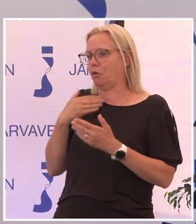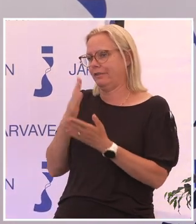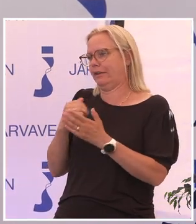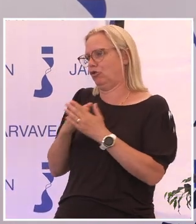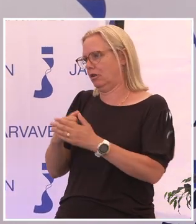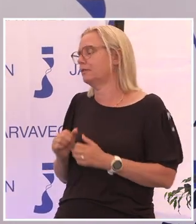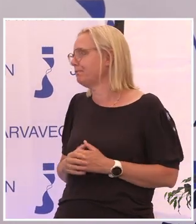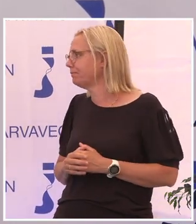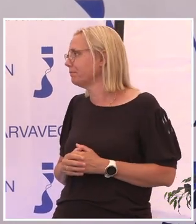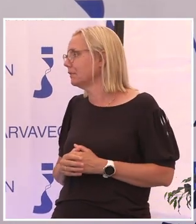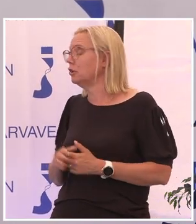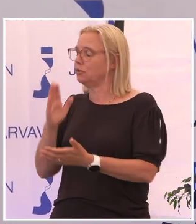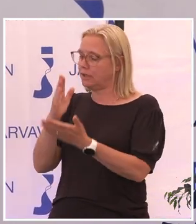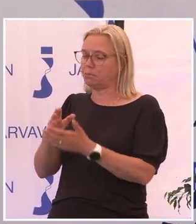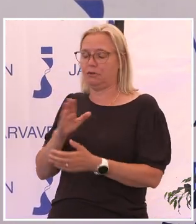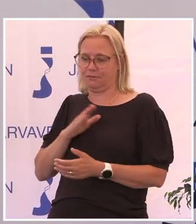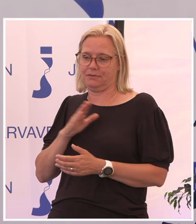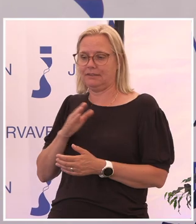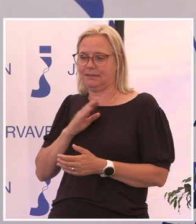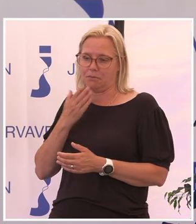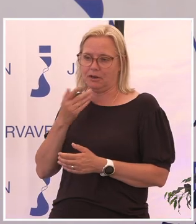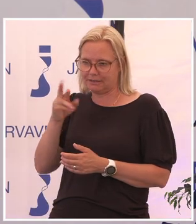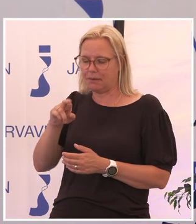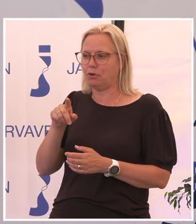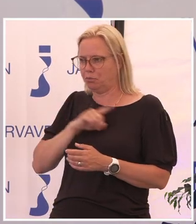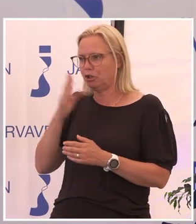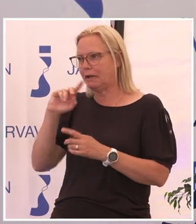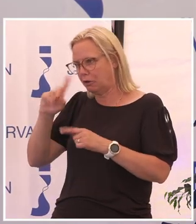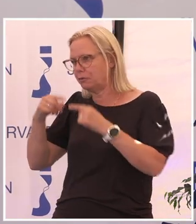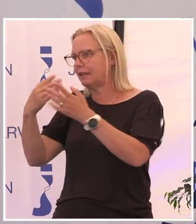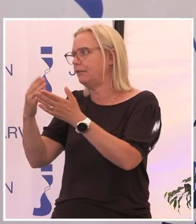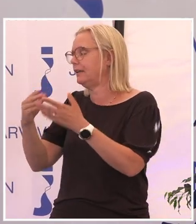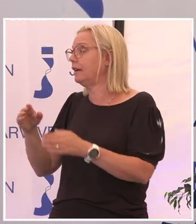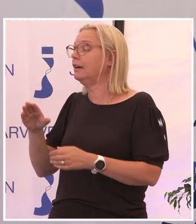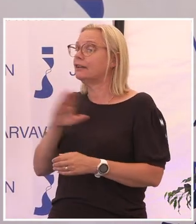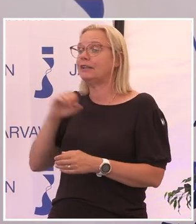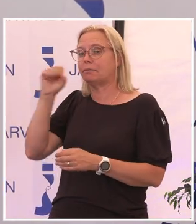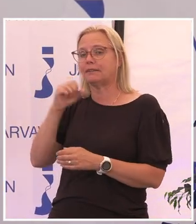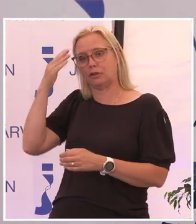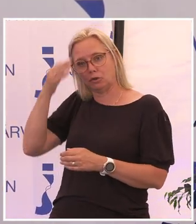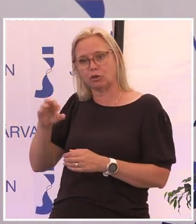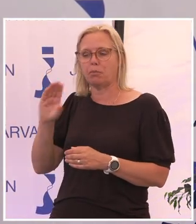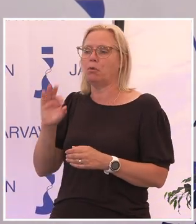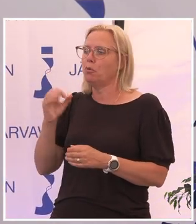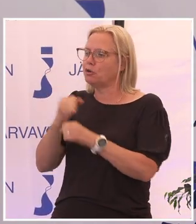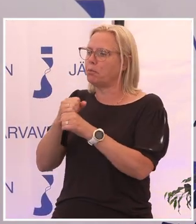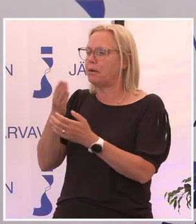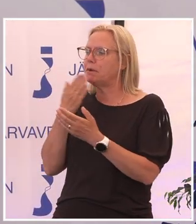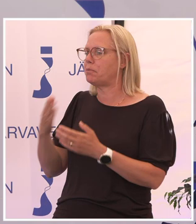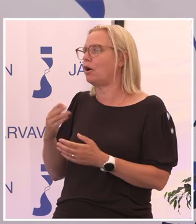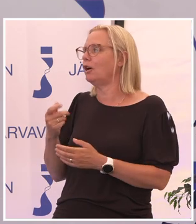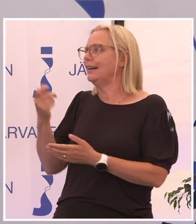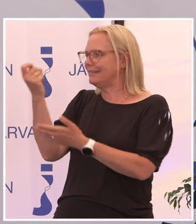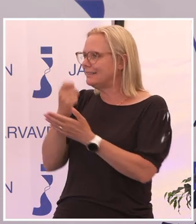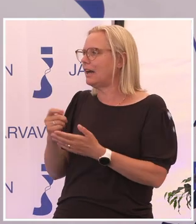Så att det finns absolut och det finns mycket att bygga vidare på. Det finns massa kunskap kring hur man jobbar med bra designprocesser. Det är ju det du håller på